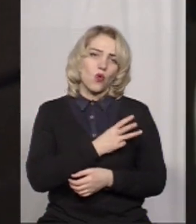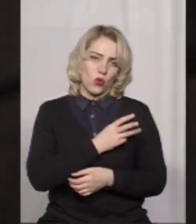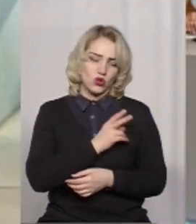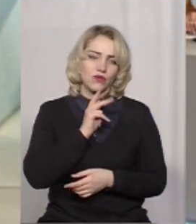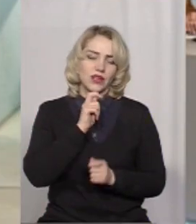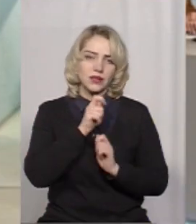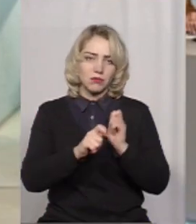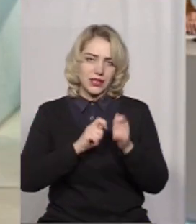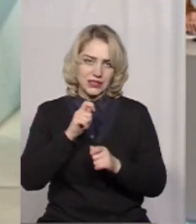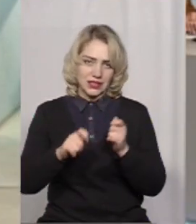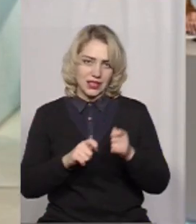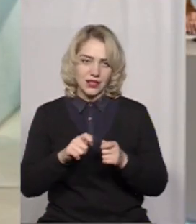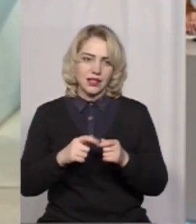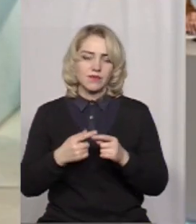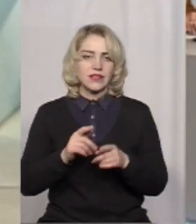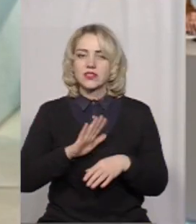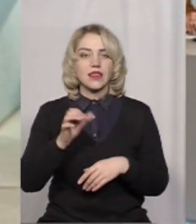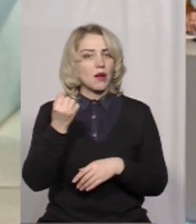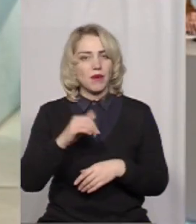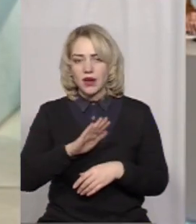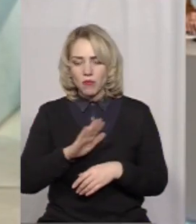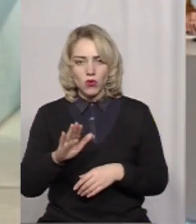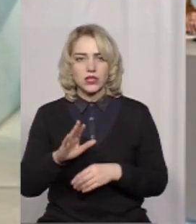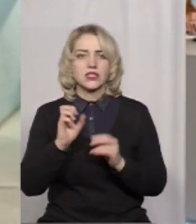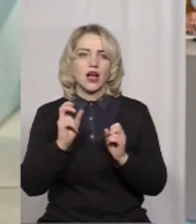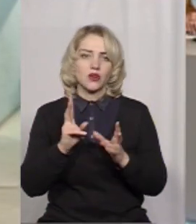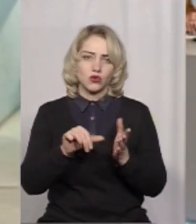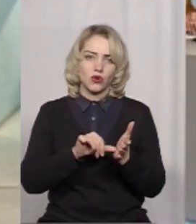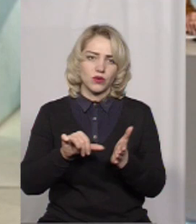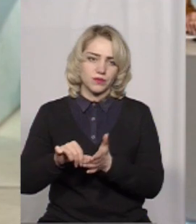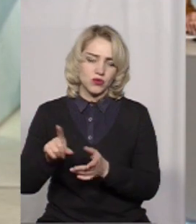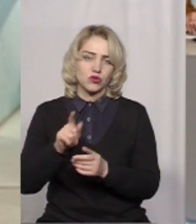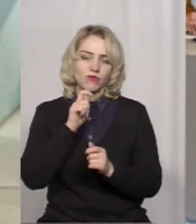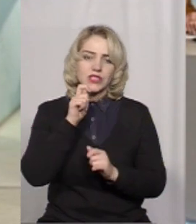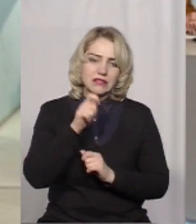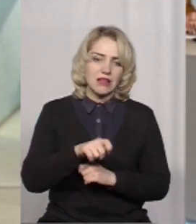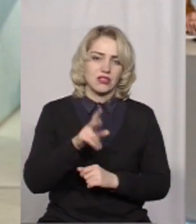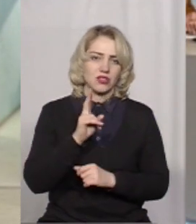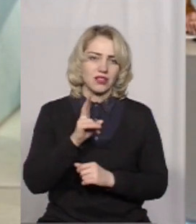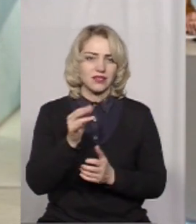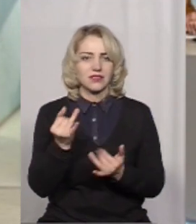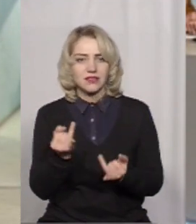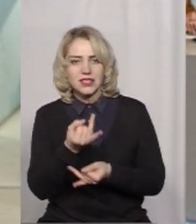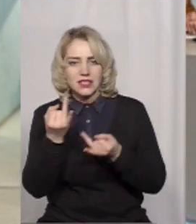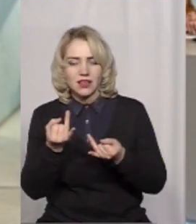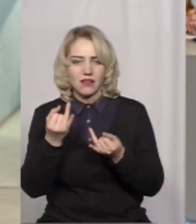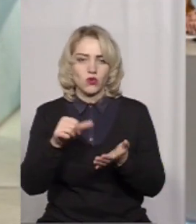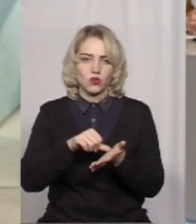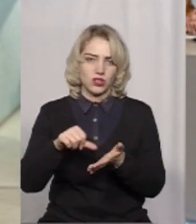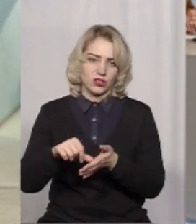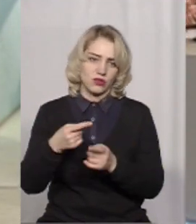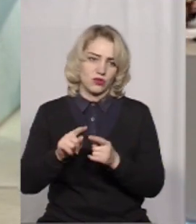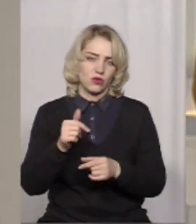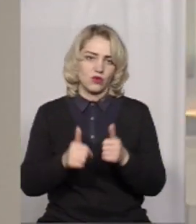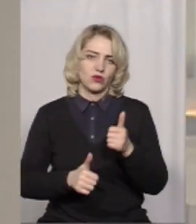для вже не переможців конкурсу, а тих, щоб відзначити так само роботи учасників самого